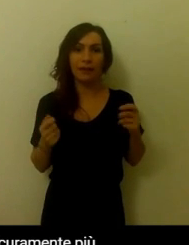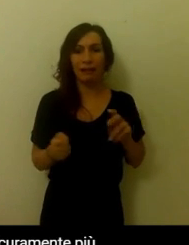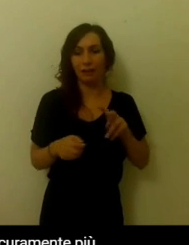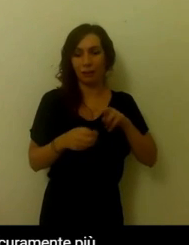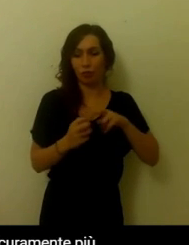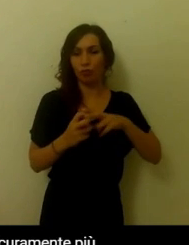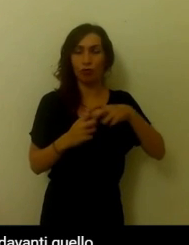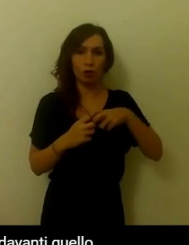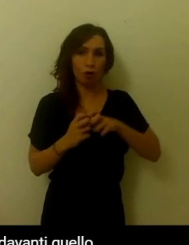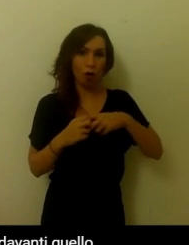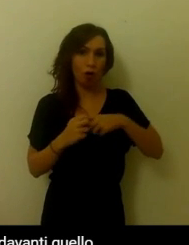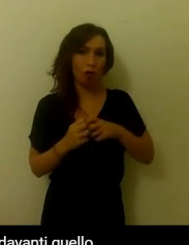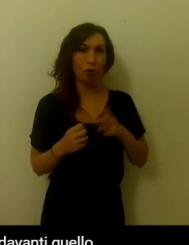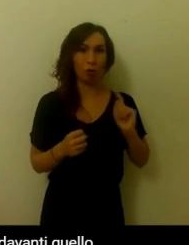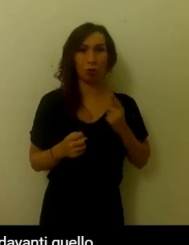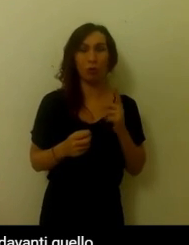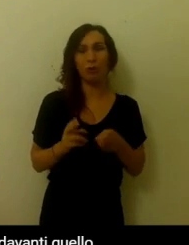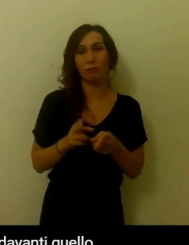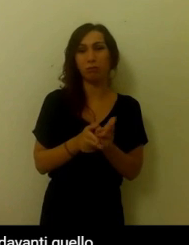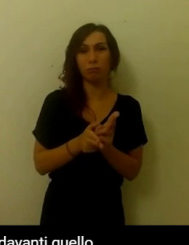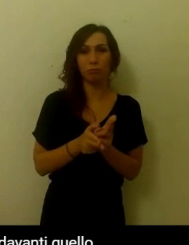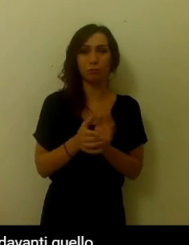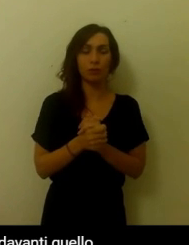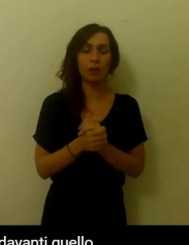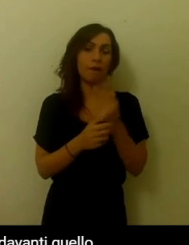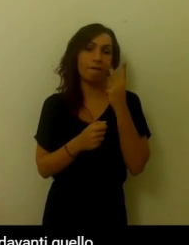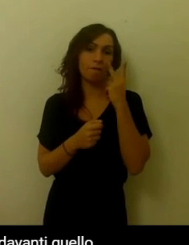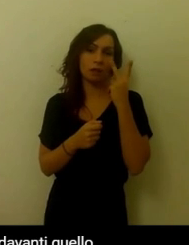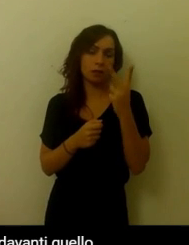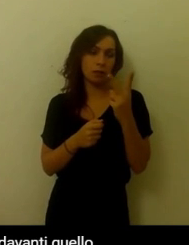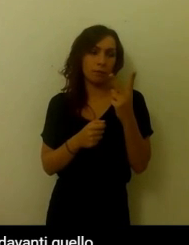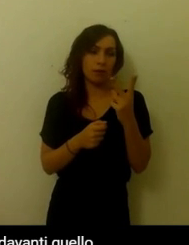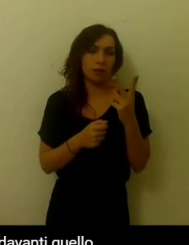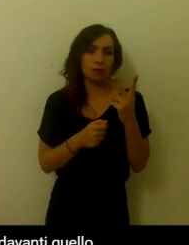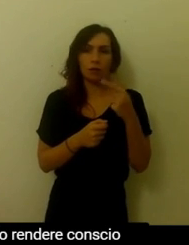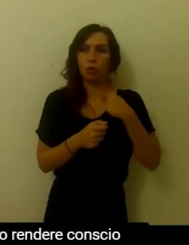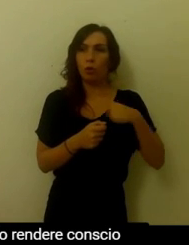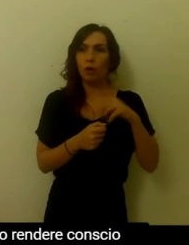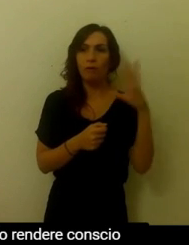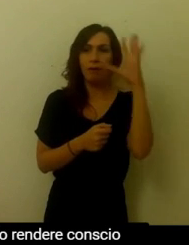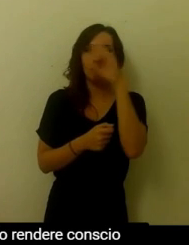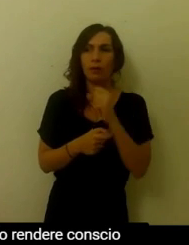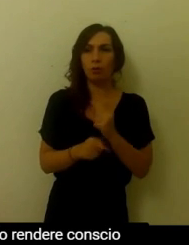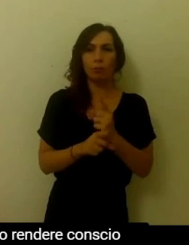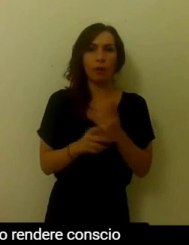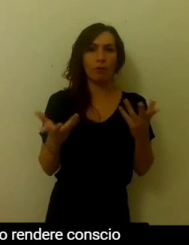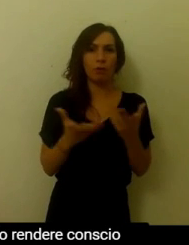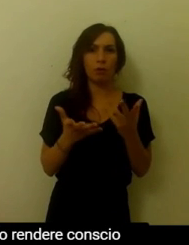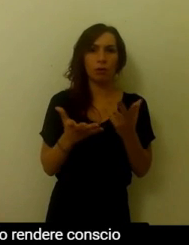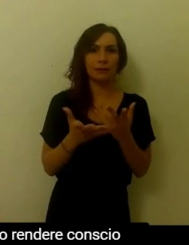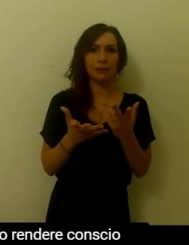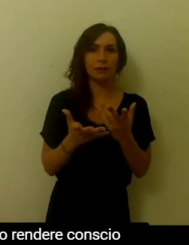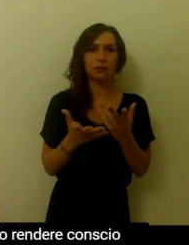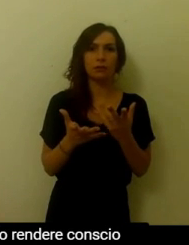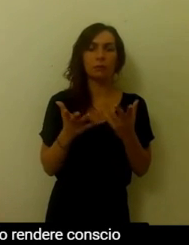è sicuramente più alto. Quindi noi visivamente dobbiamo avere davanti quello che è la progressione e quello che